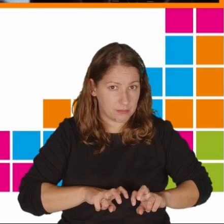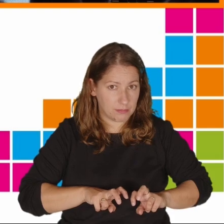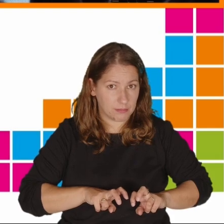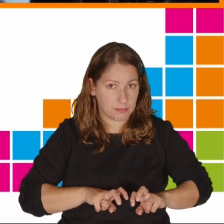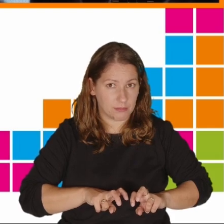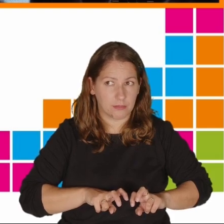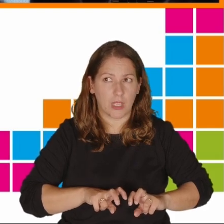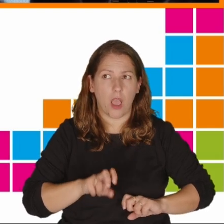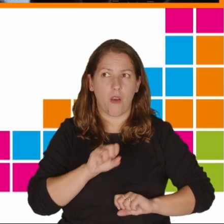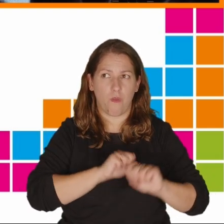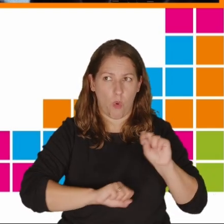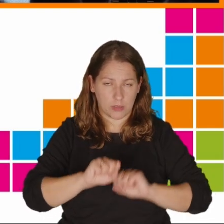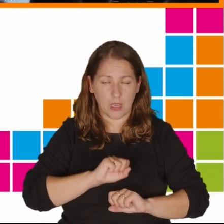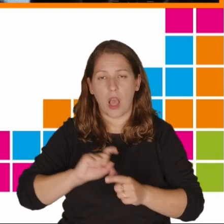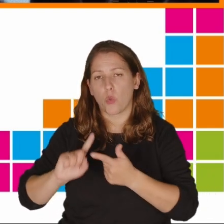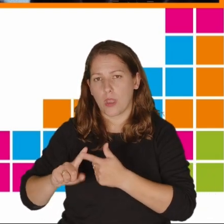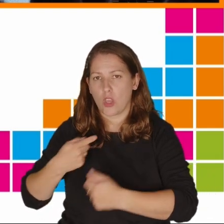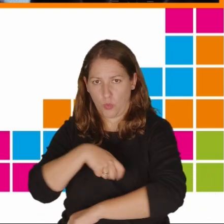włoskie, jedno hiszpańskie.